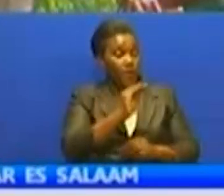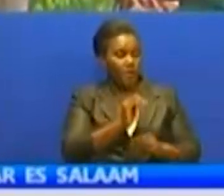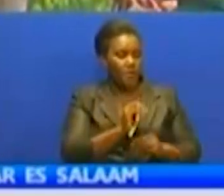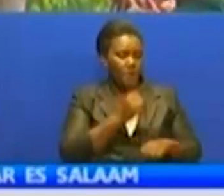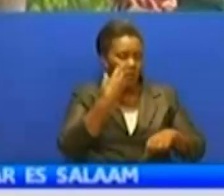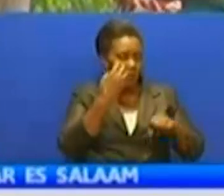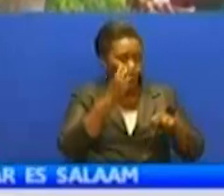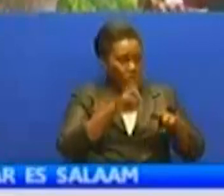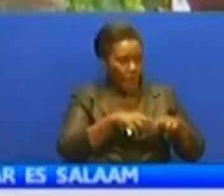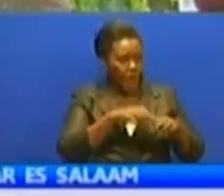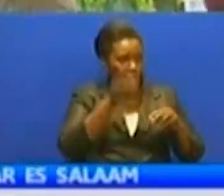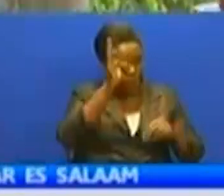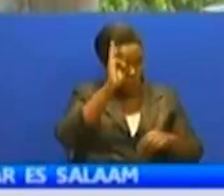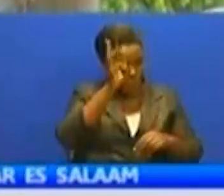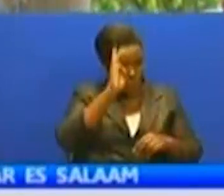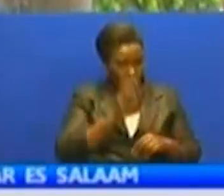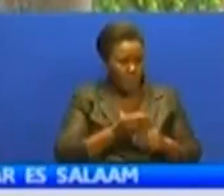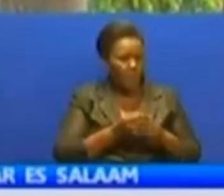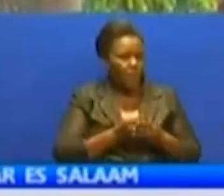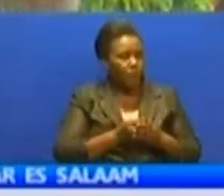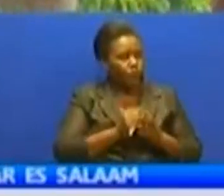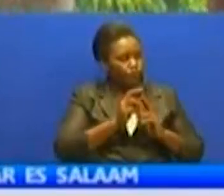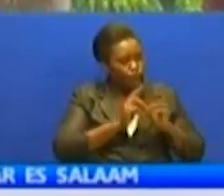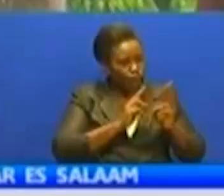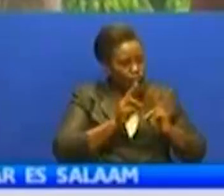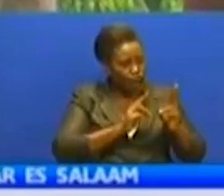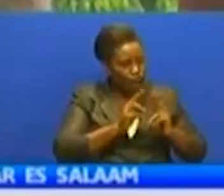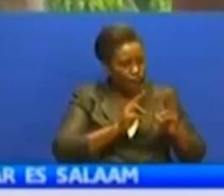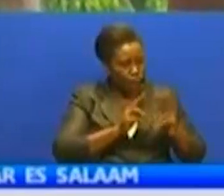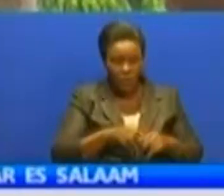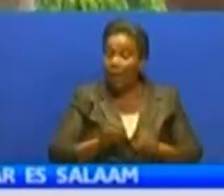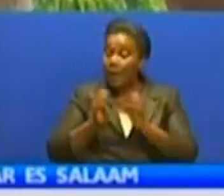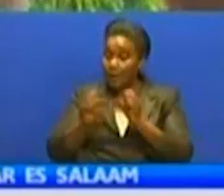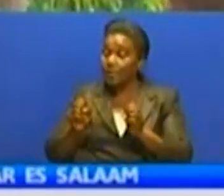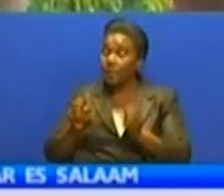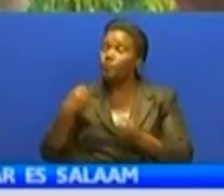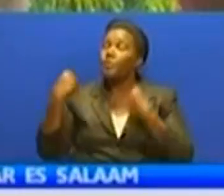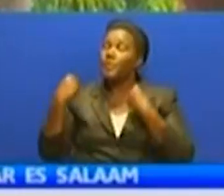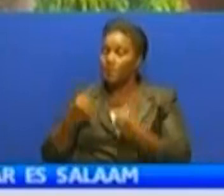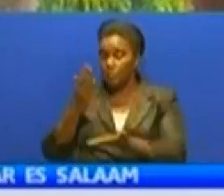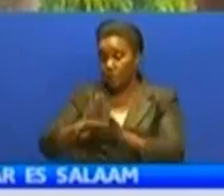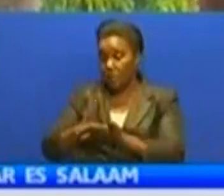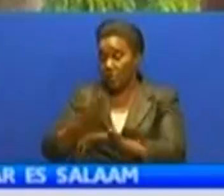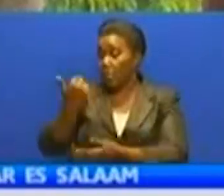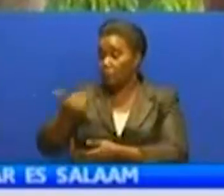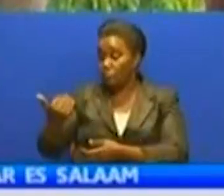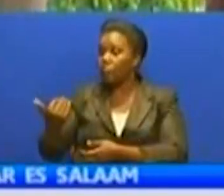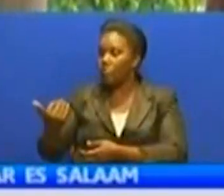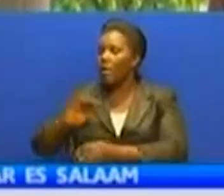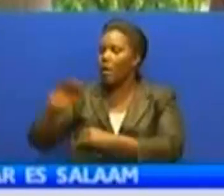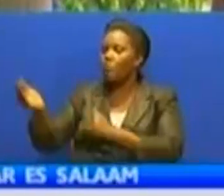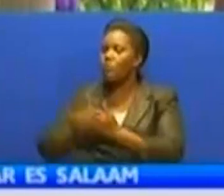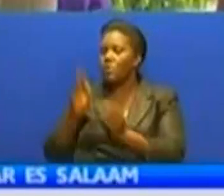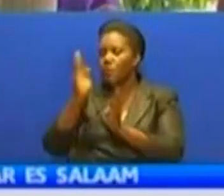ambayo naenda kukutana nao wata kabla ya kufanya chote lazima kutakona mazungumzu wa kujitosheleza ili kuweza kuhakishukoba msiana na kutudishu katika hali ya kia kawaida kwa